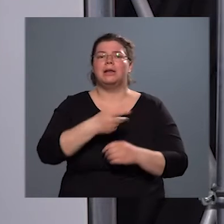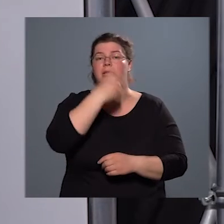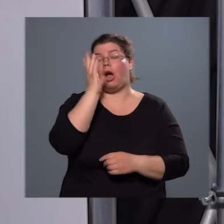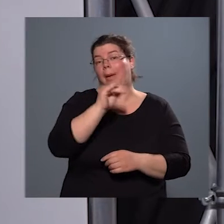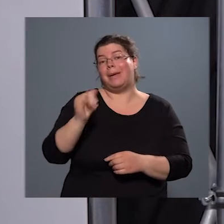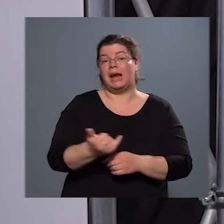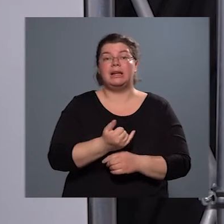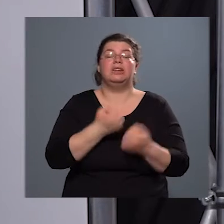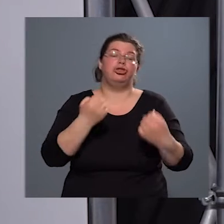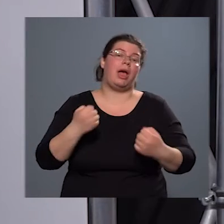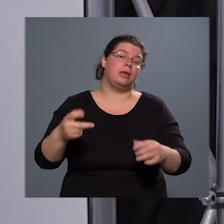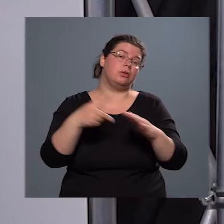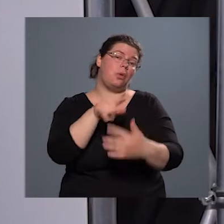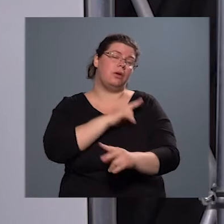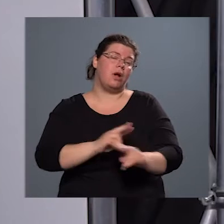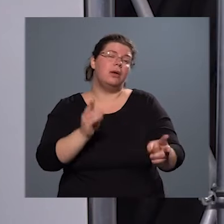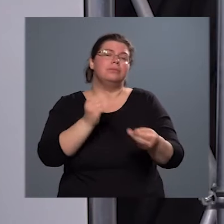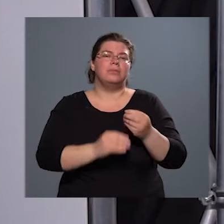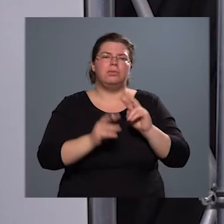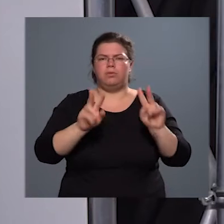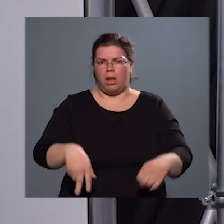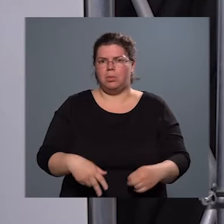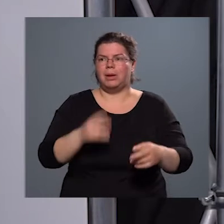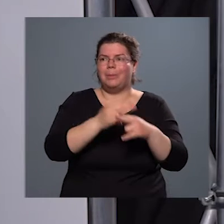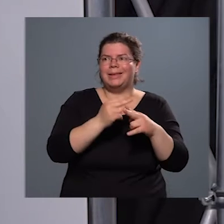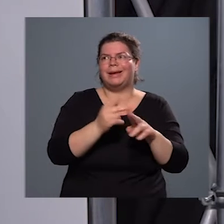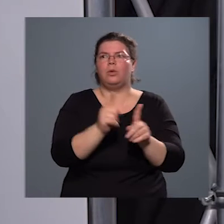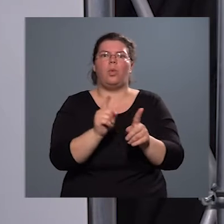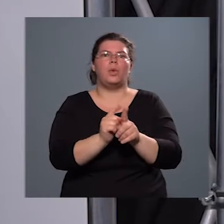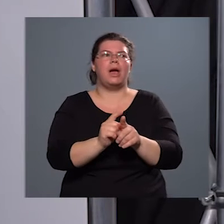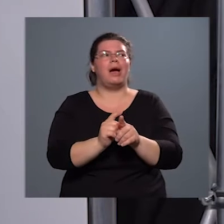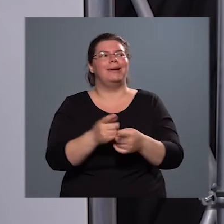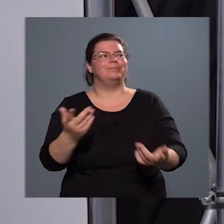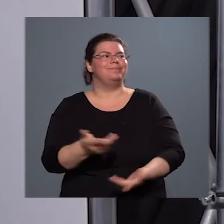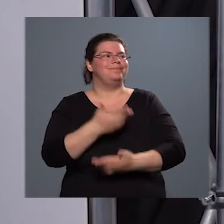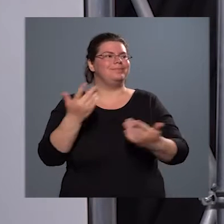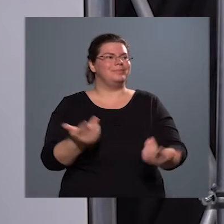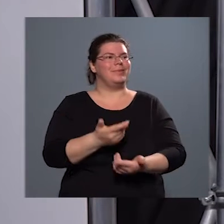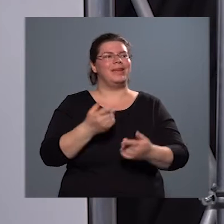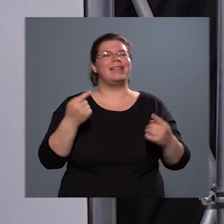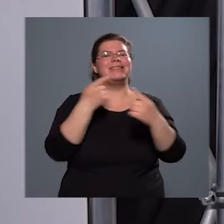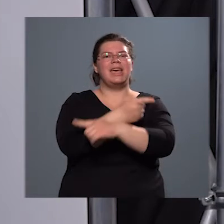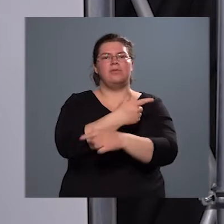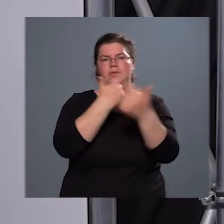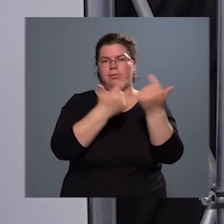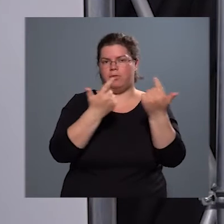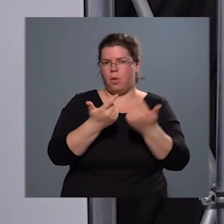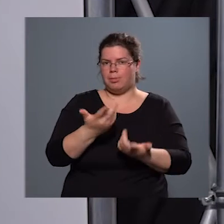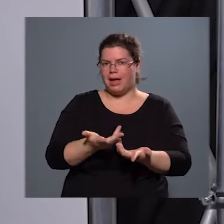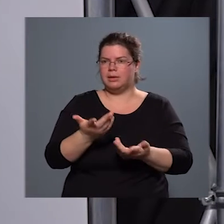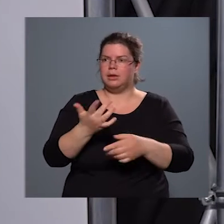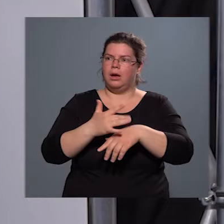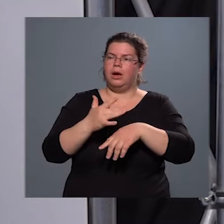is nehéz dolga van, mert sokszor a valóban a betegek olyan légből kapott tévinformációkat próbálnak